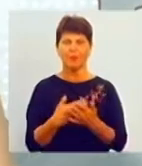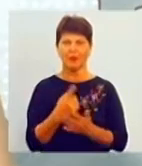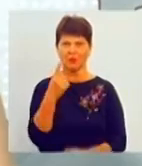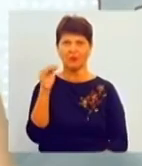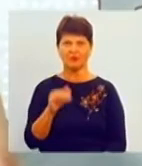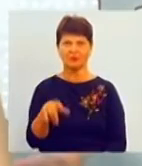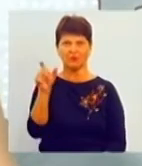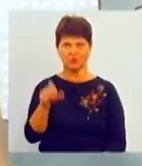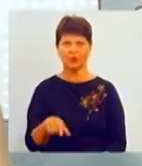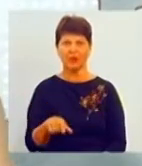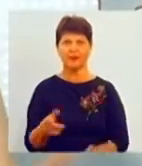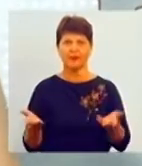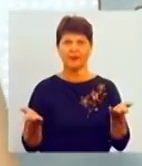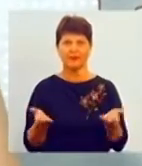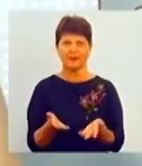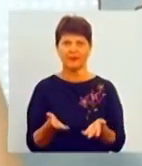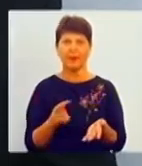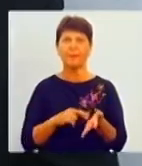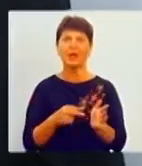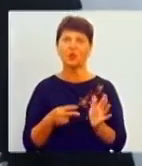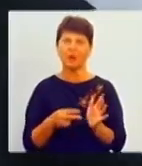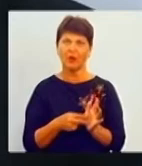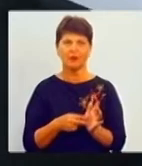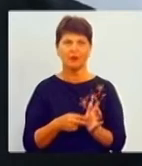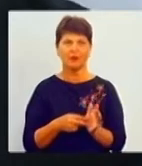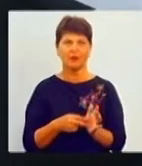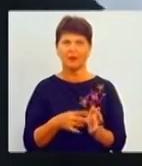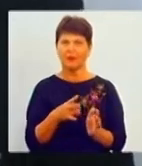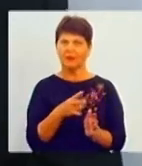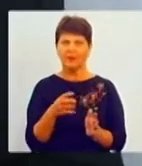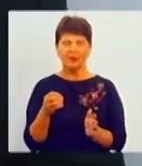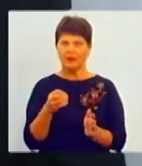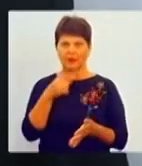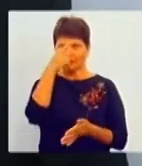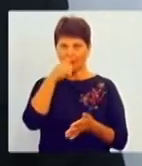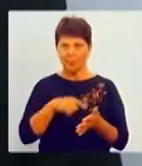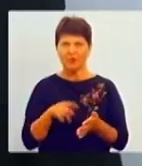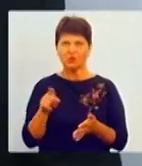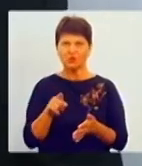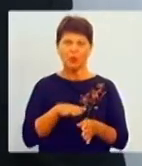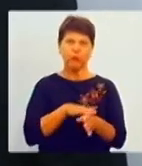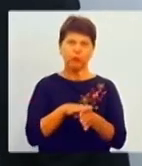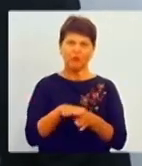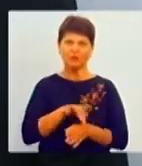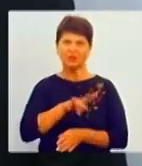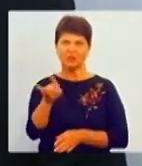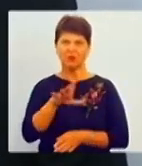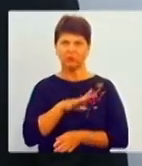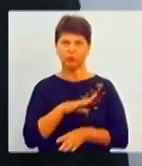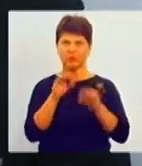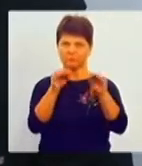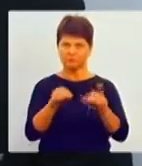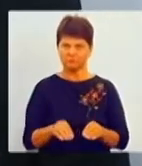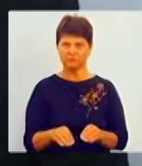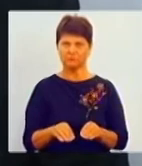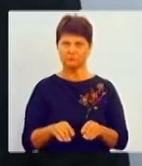людей, які планували… Планували. Непевне, що всі літаки заповнені були повністю. Думаю, що ще б